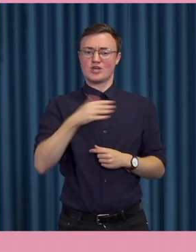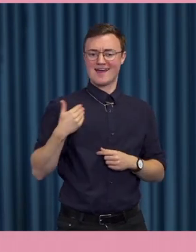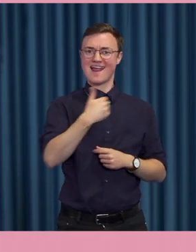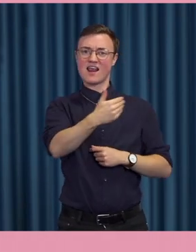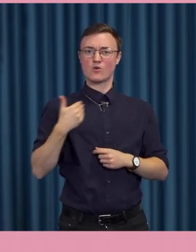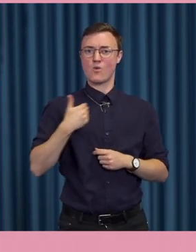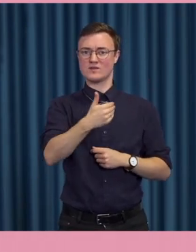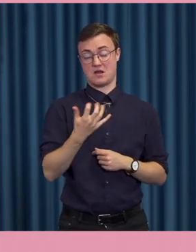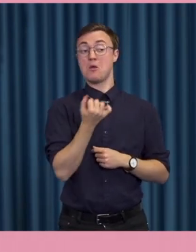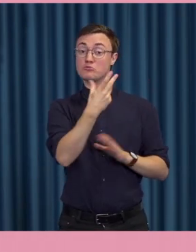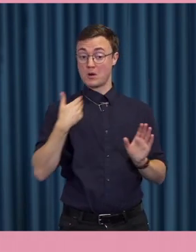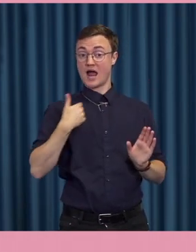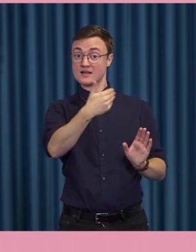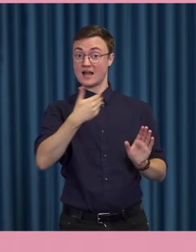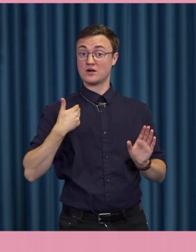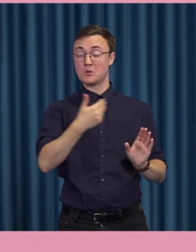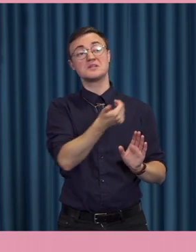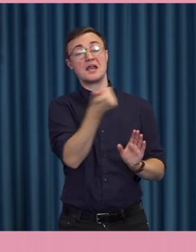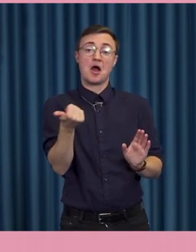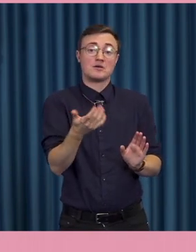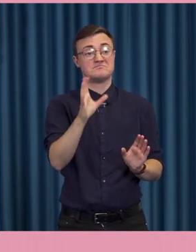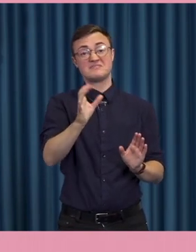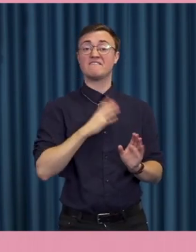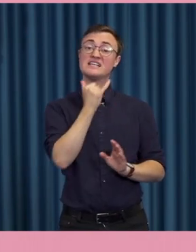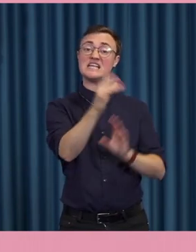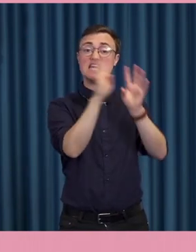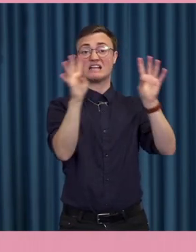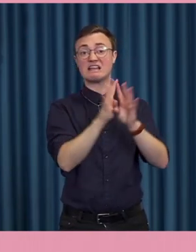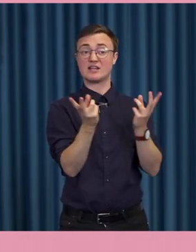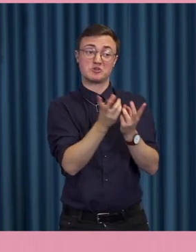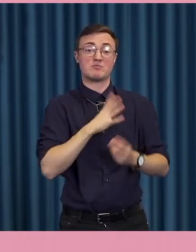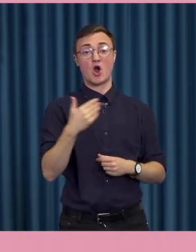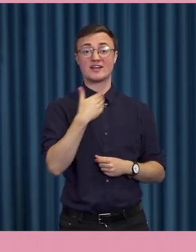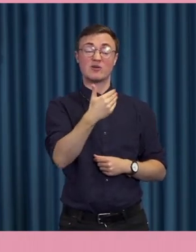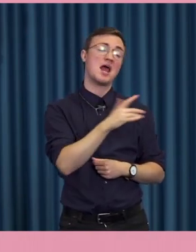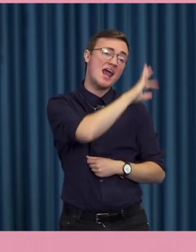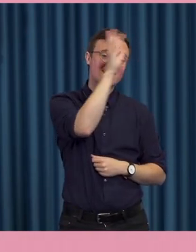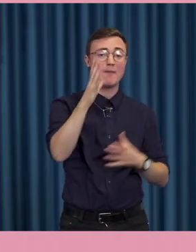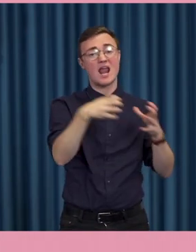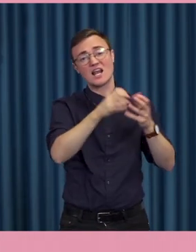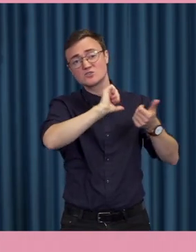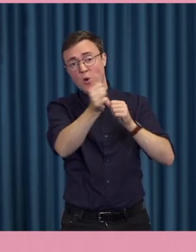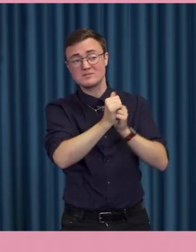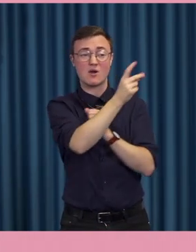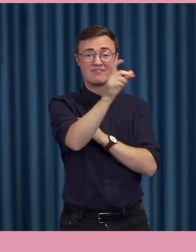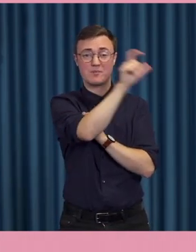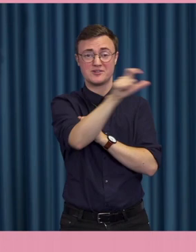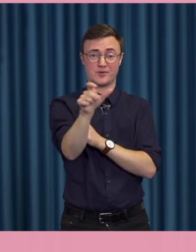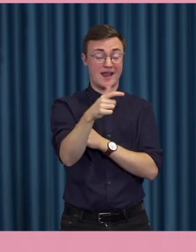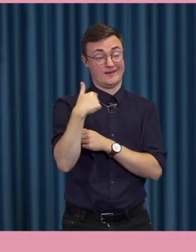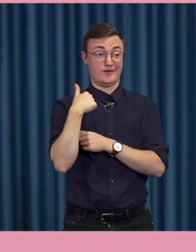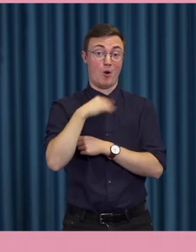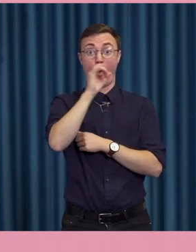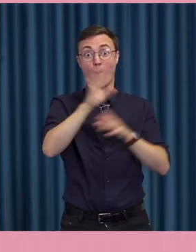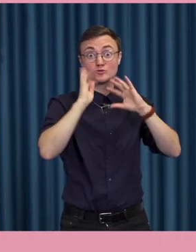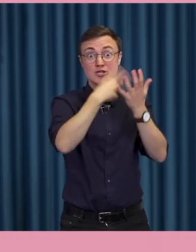Och en del av de här relationerna har vi ju bara för att de finns online. Kanske gamla klasskamrater och andra som jag annars absolut inte skulle ha kontakt med.